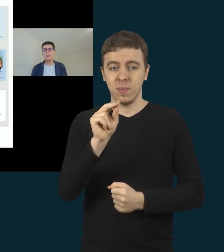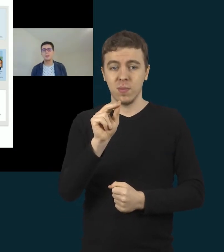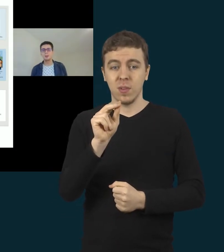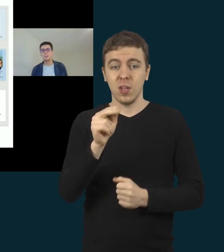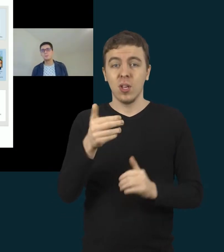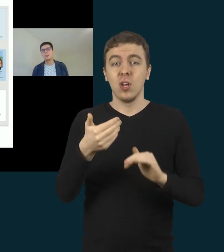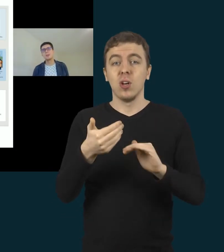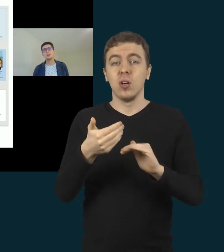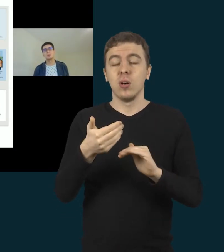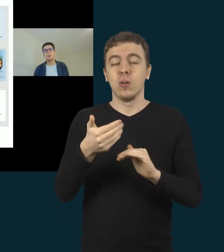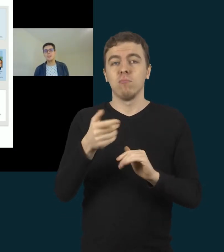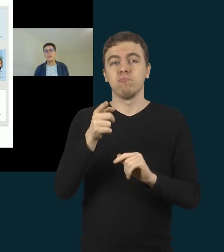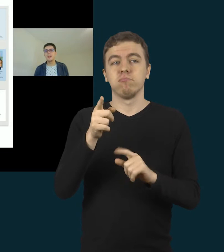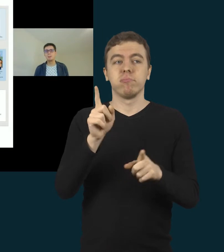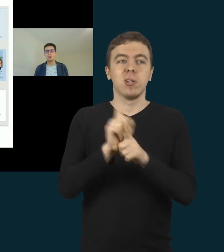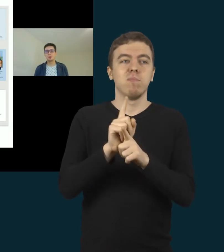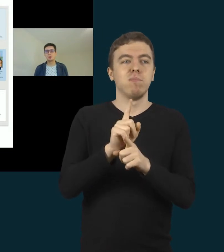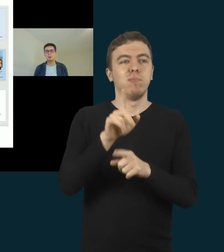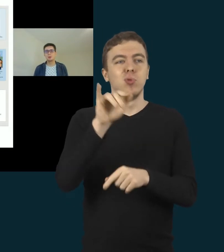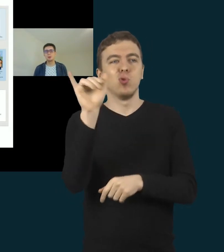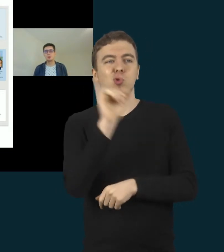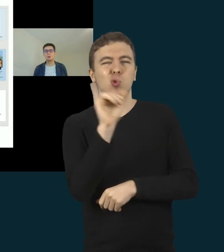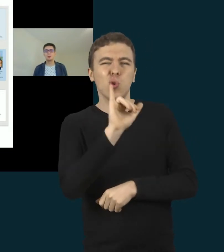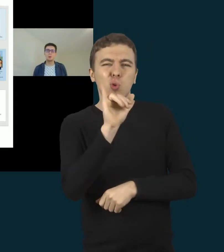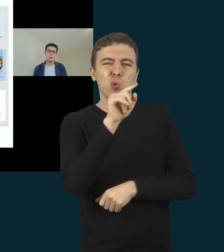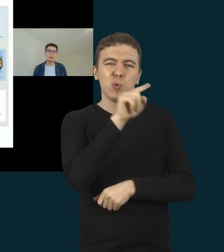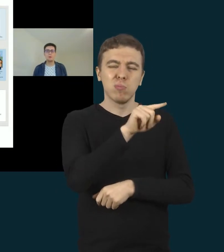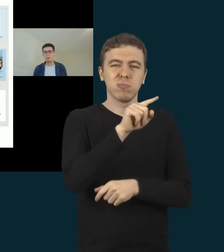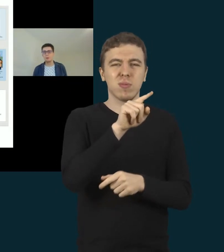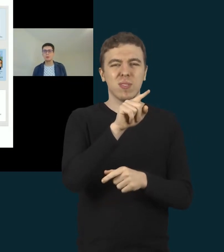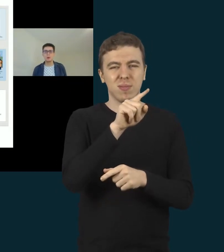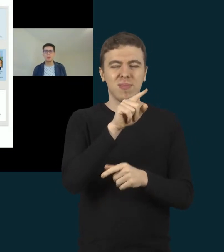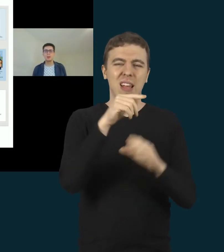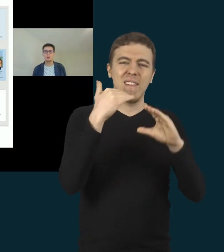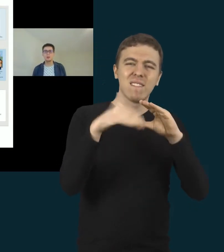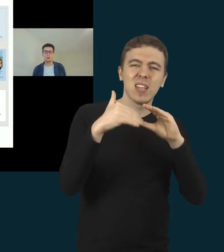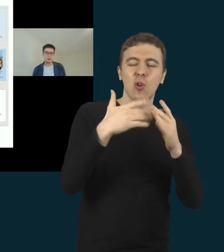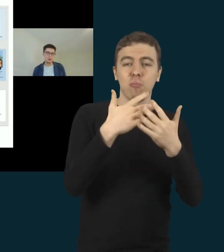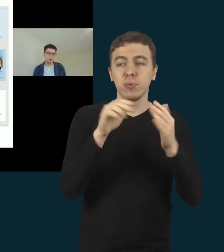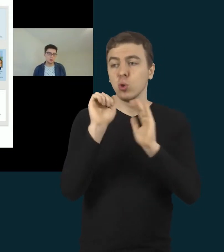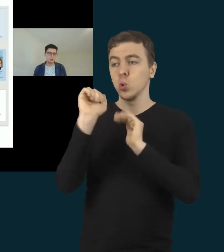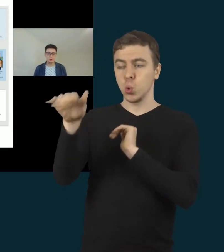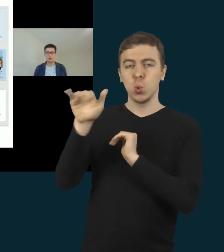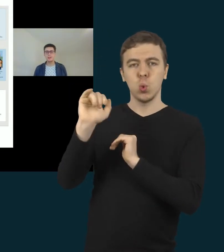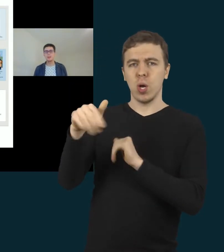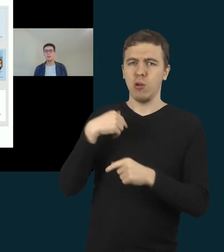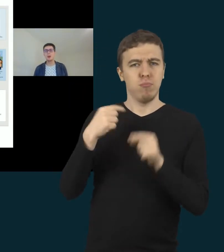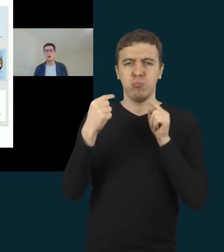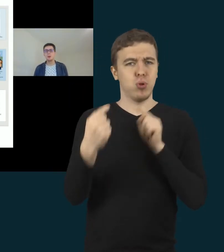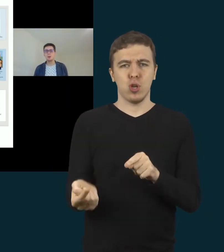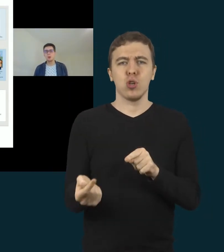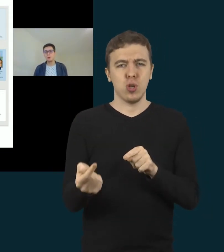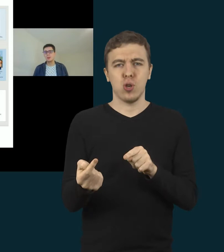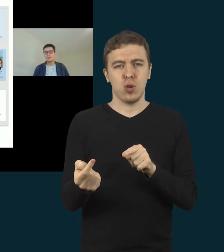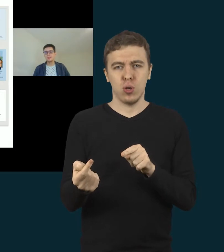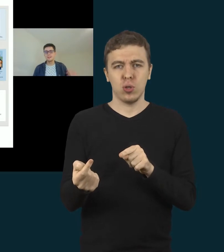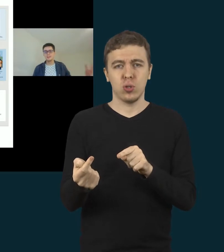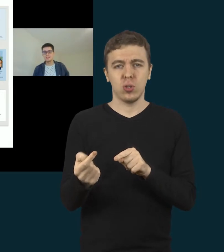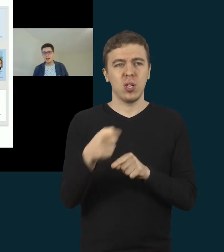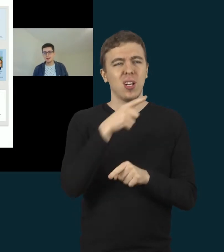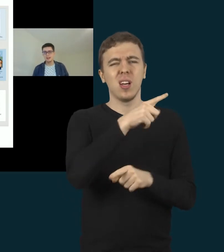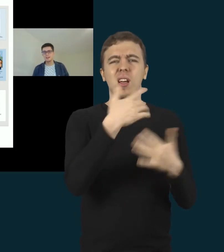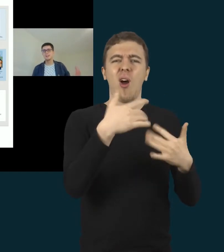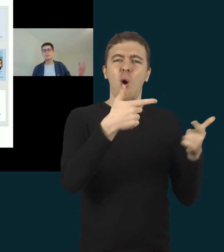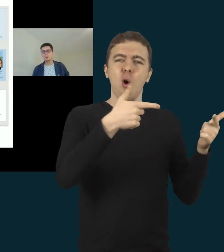prieš siuntinėjimą kažkokių YouTube filmukų ar iš kito šaltinio, kur jau yra viskas